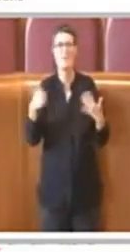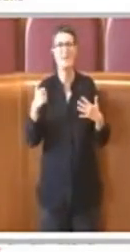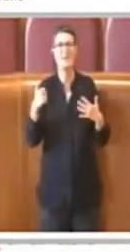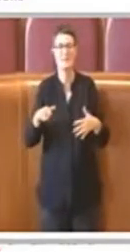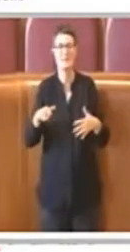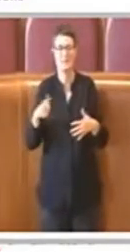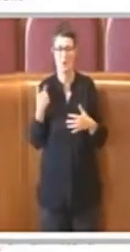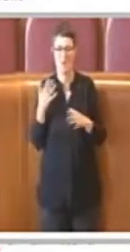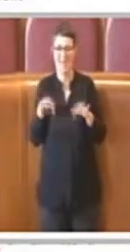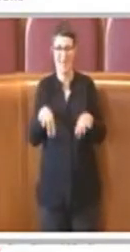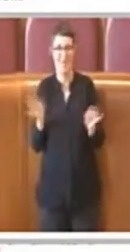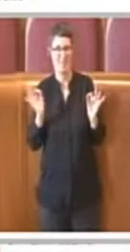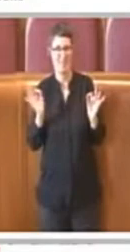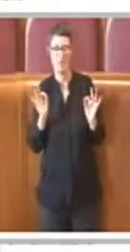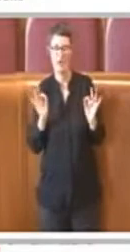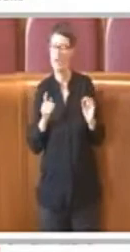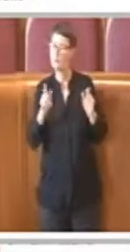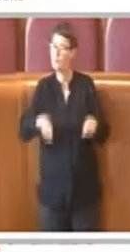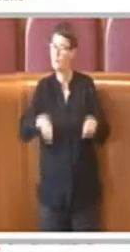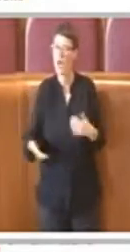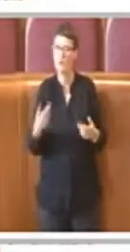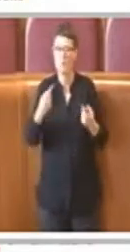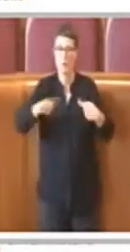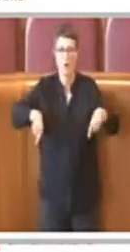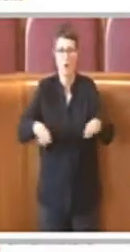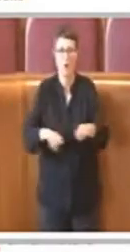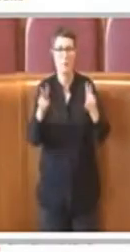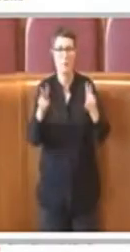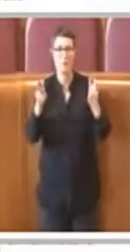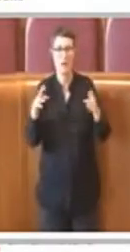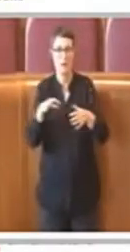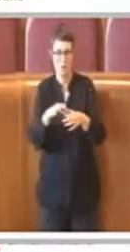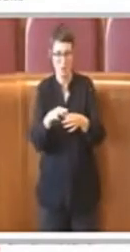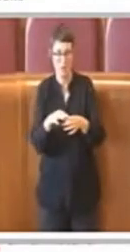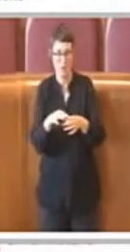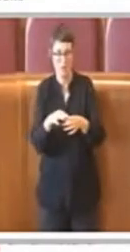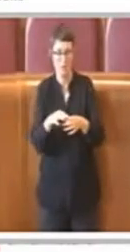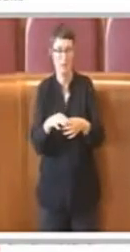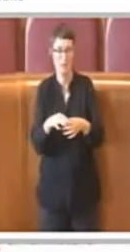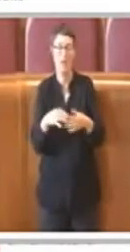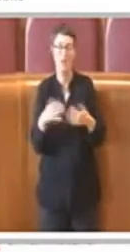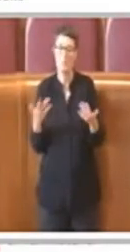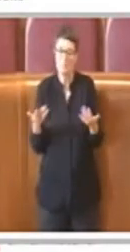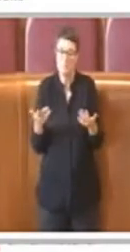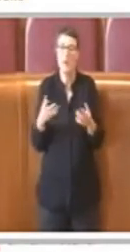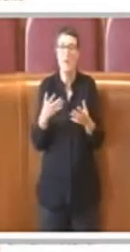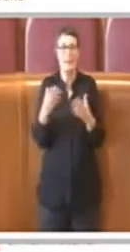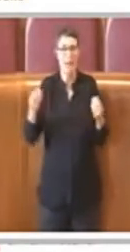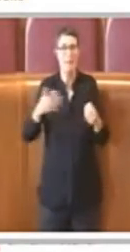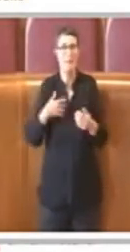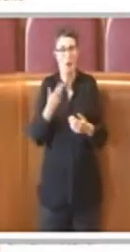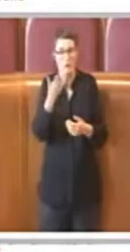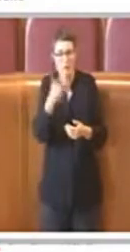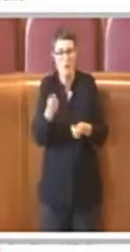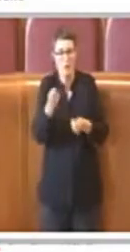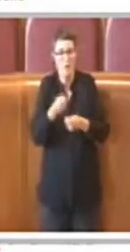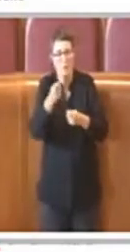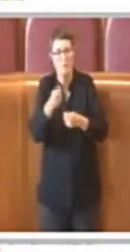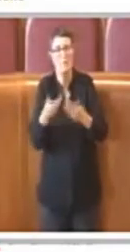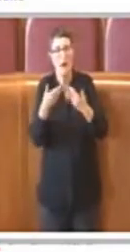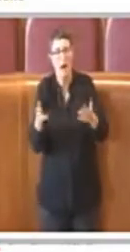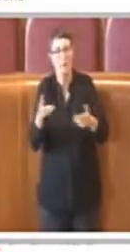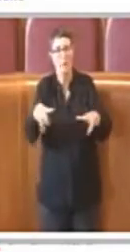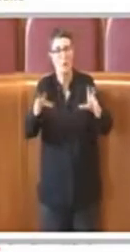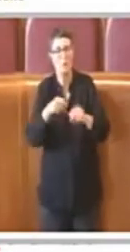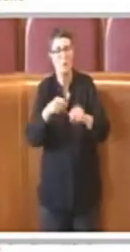due aspetti molto importanti, dall'altro quello della riapertura, che però abbiamo verificato più volte non esserci le condizioni, ma siamo ben felici di